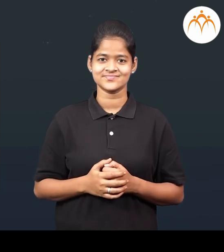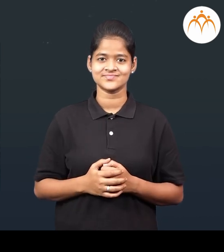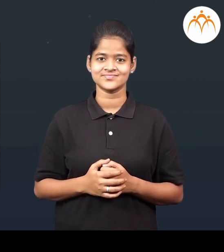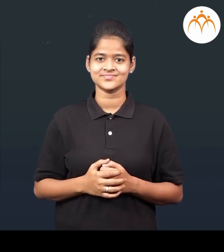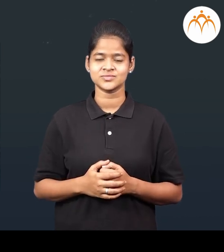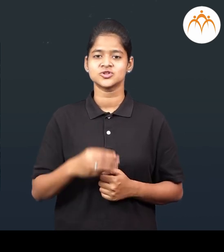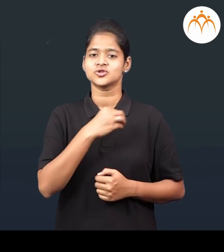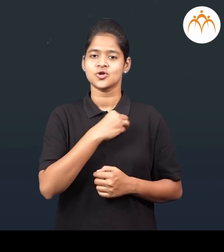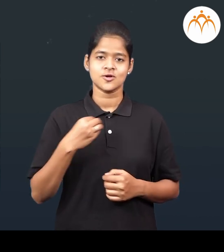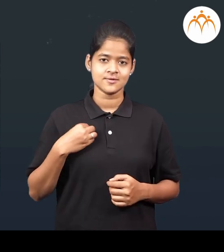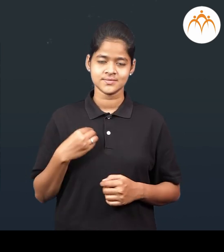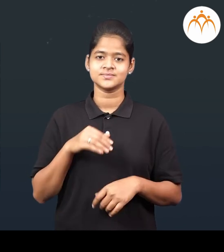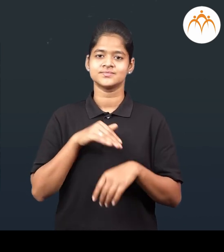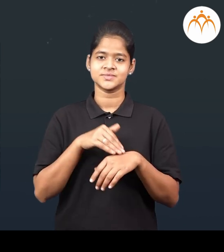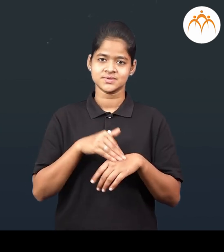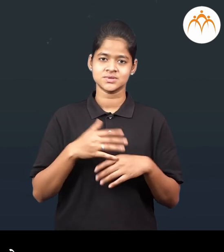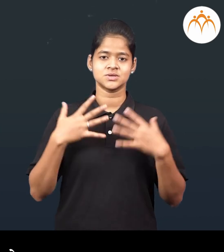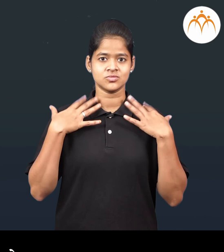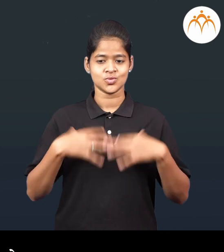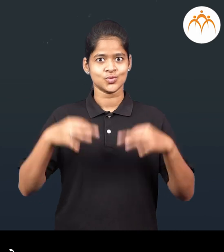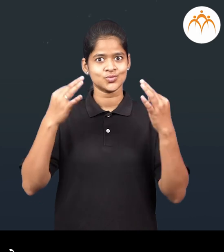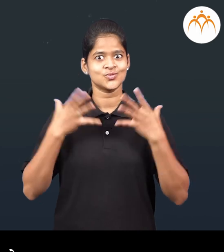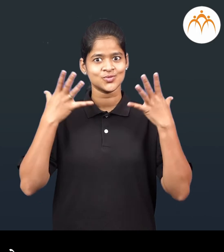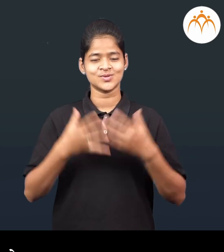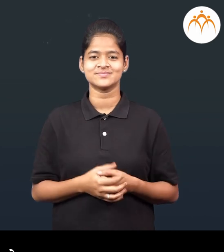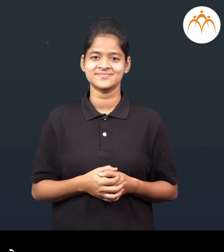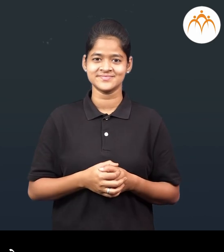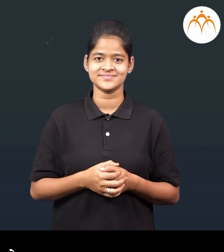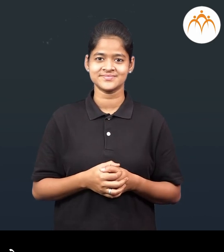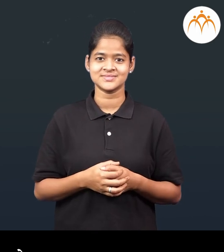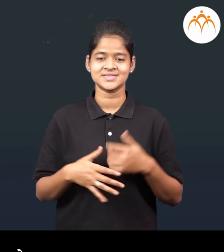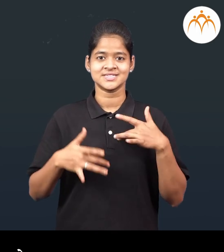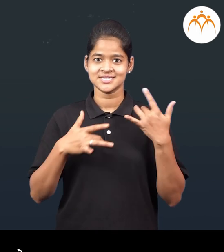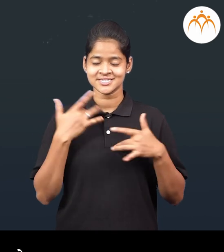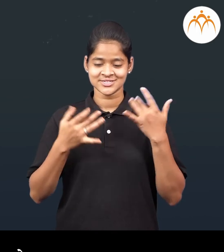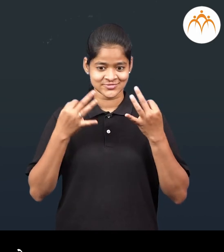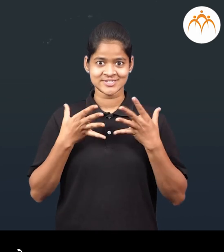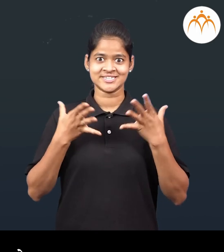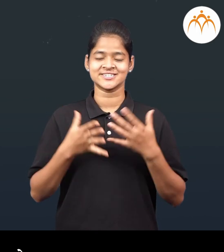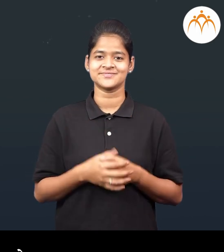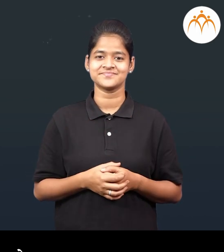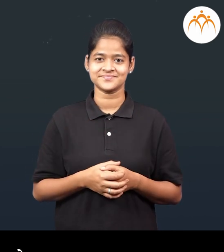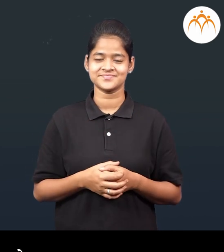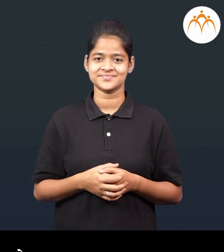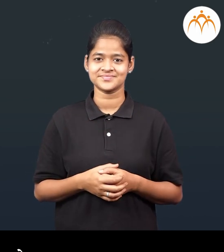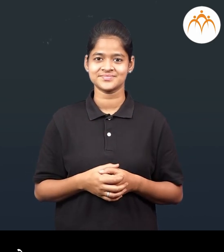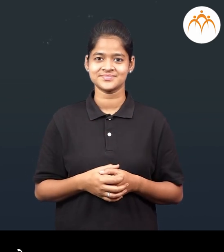वईद्यकिय सेवा, तरतरीत वाटने, ताजे तवाने वाटने,